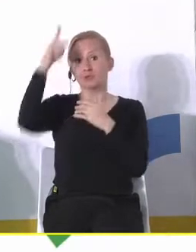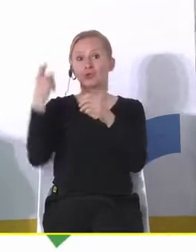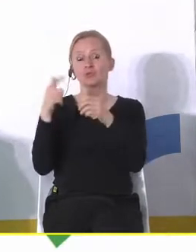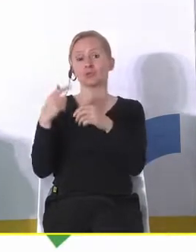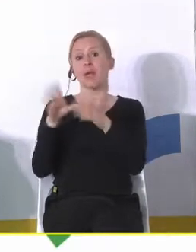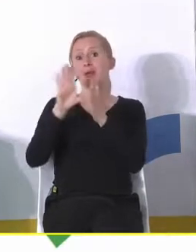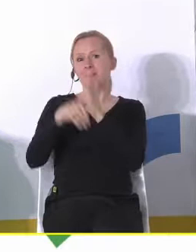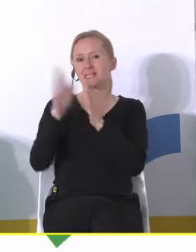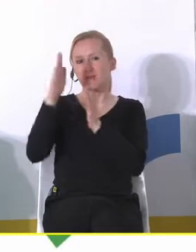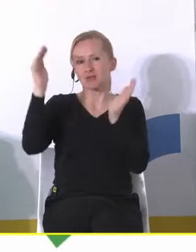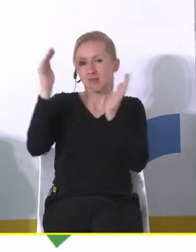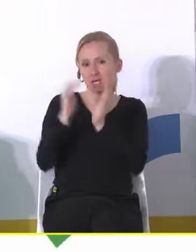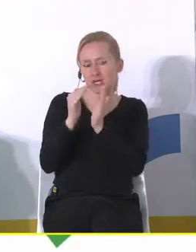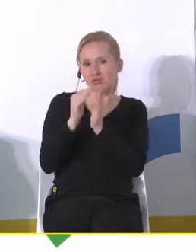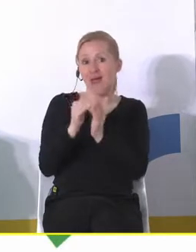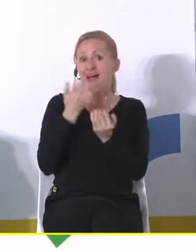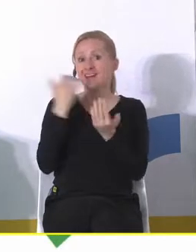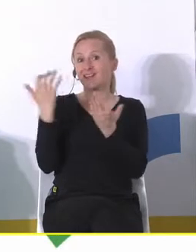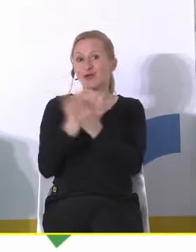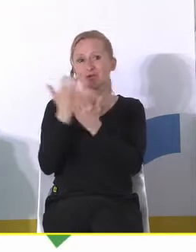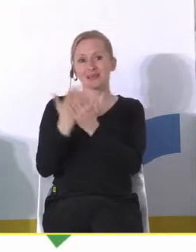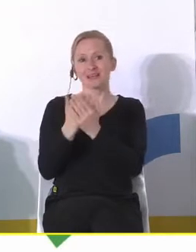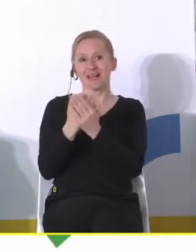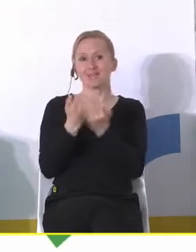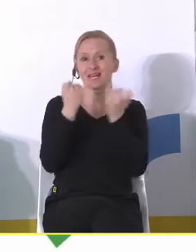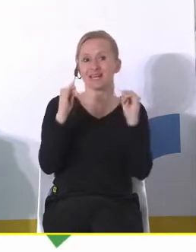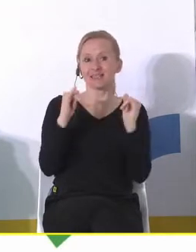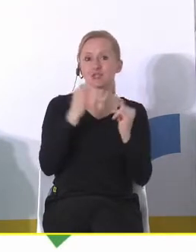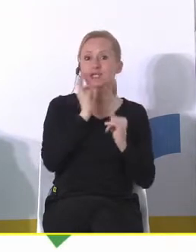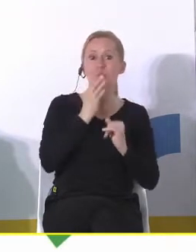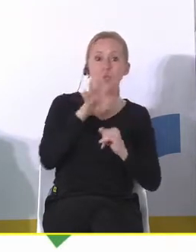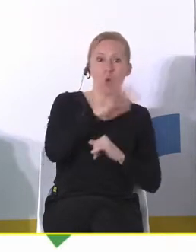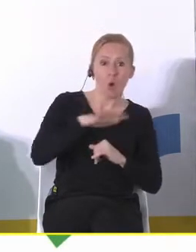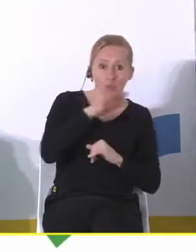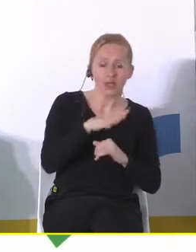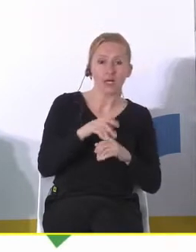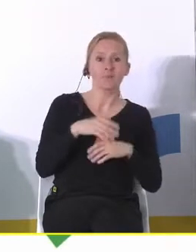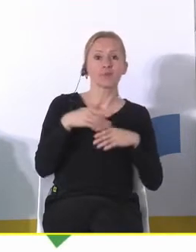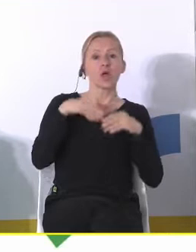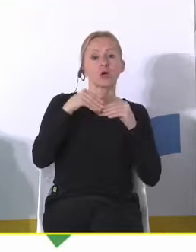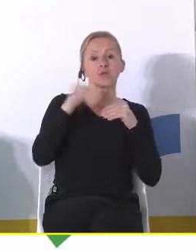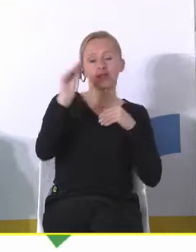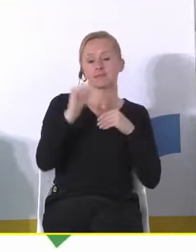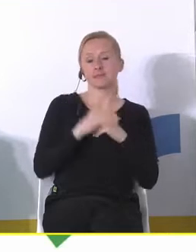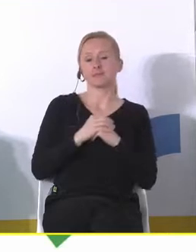struktura społeczeństwa według wieku korzystniejsza. Czyli relatywnie mniejszy odsetek osób starszych,